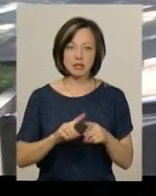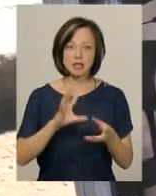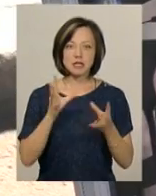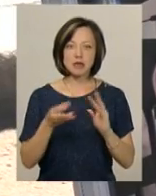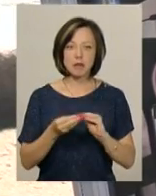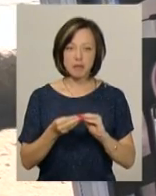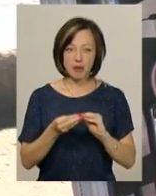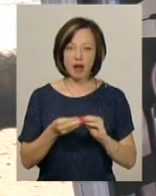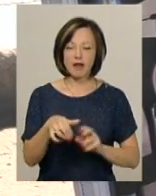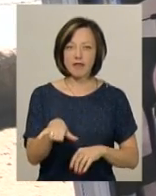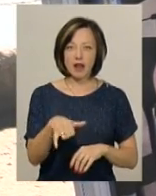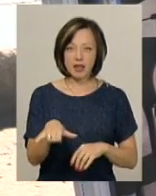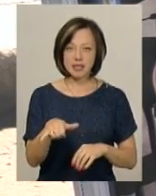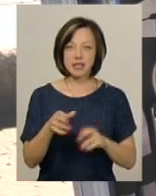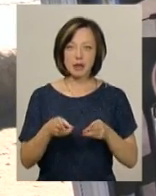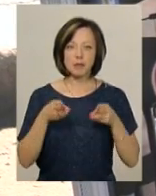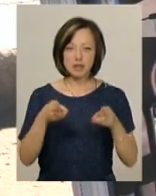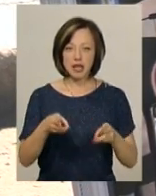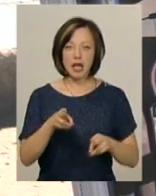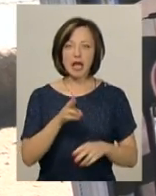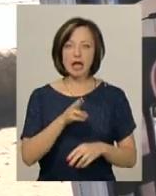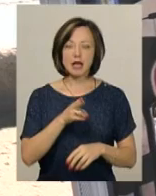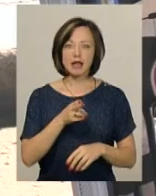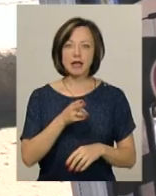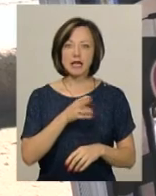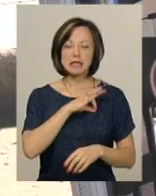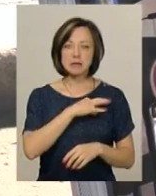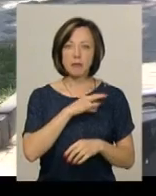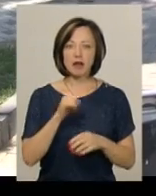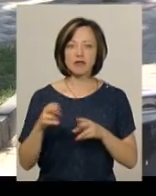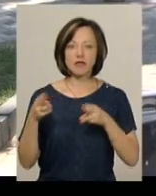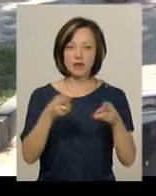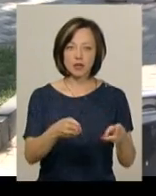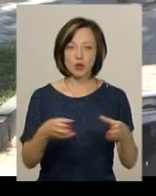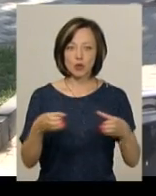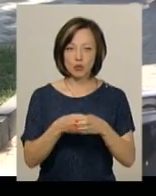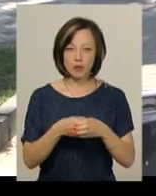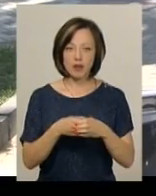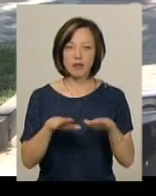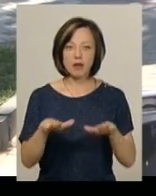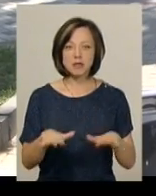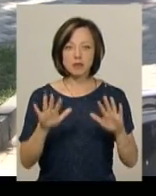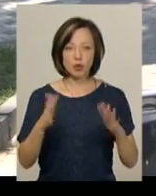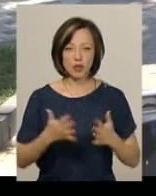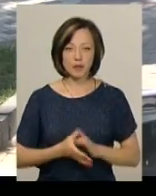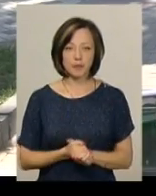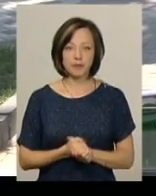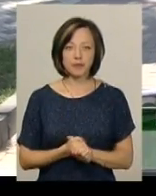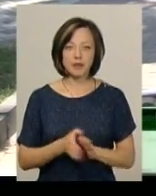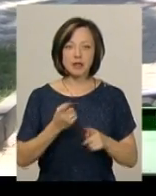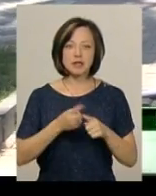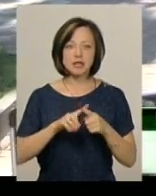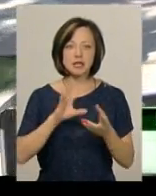криміналістична валіза, на який інспектор-криміналіст при виїзді в слідчо-оперативній групі виїжджає на місце події. Це є